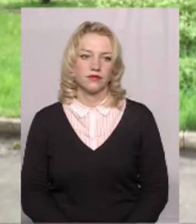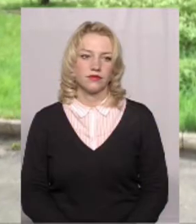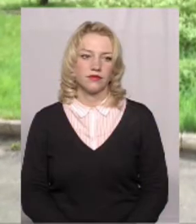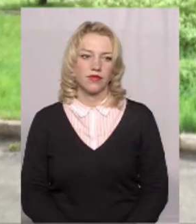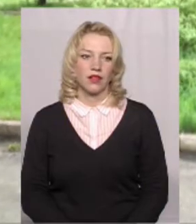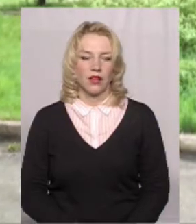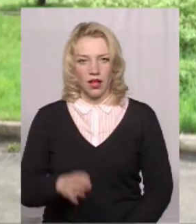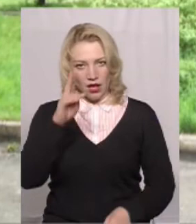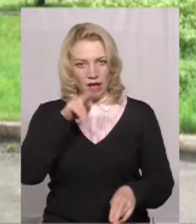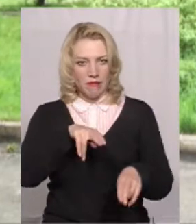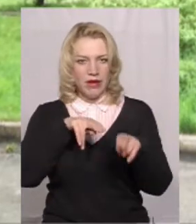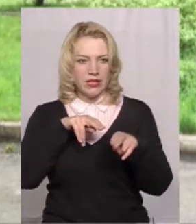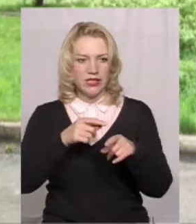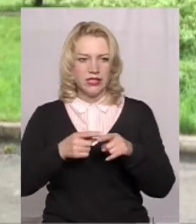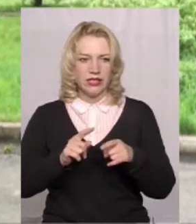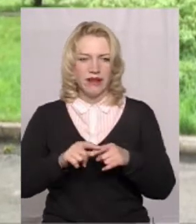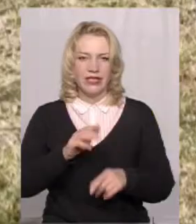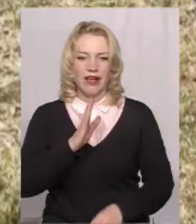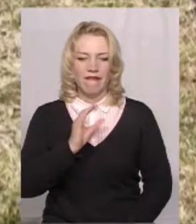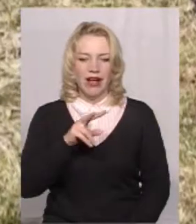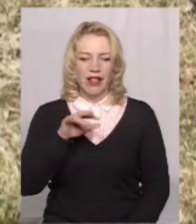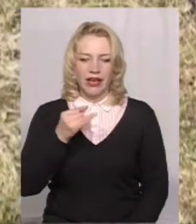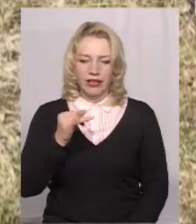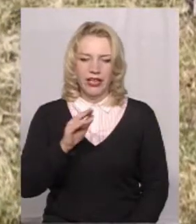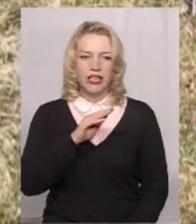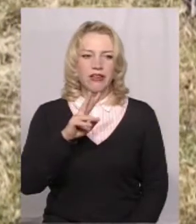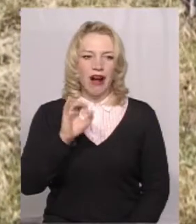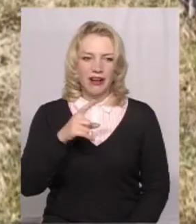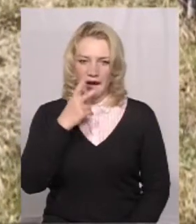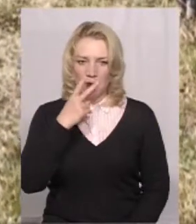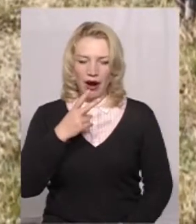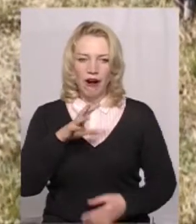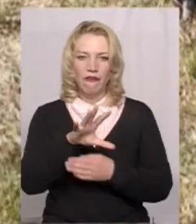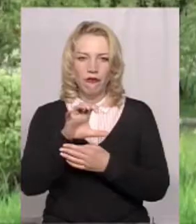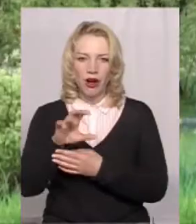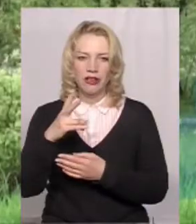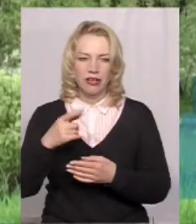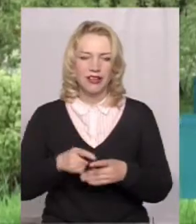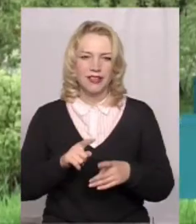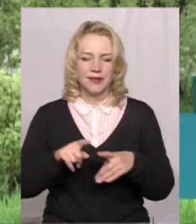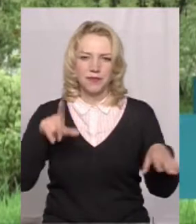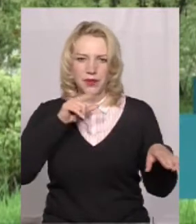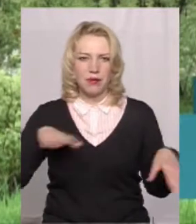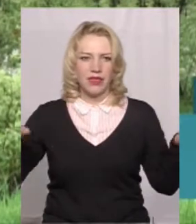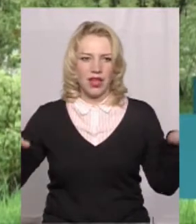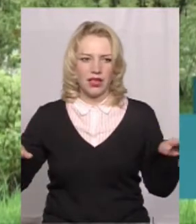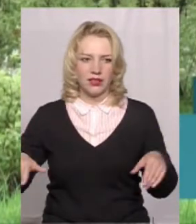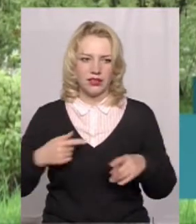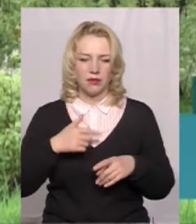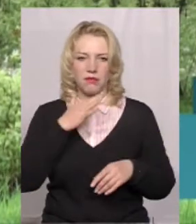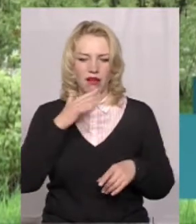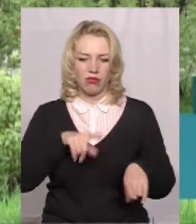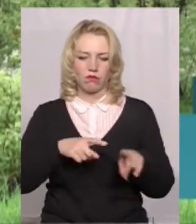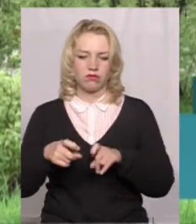Мисливість ближнього до великого жванчика села Голозубинці Віктор Глухов показує фотографії мерти птахів. Виявили падаль ворони